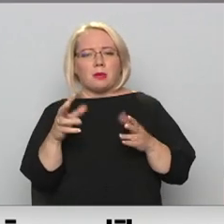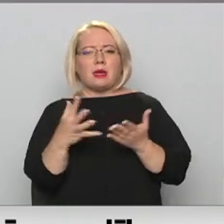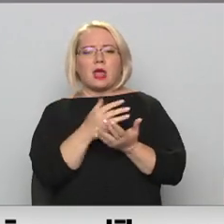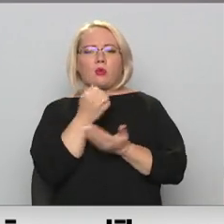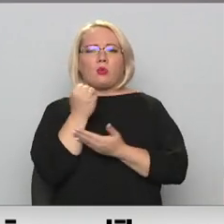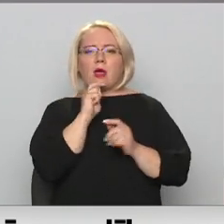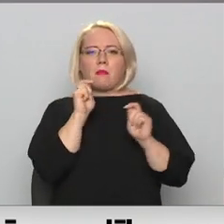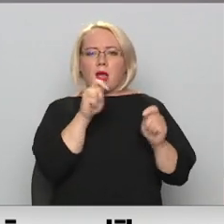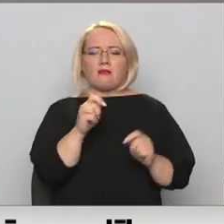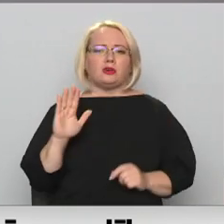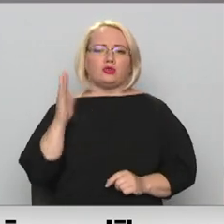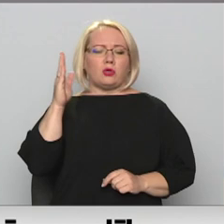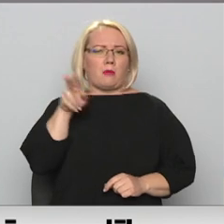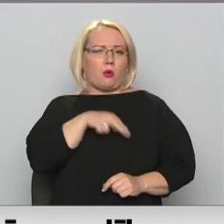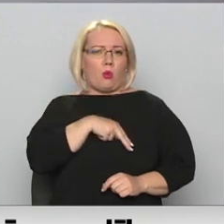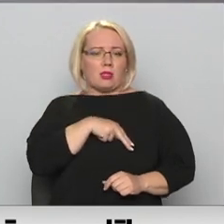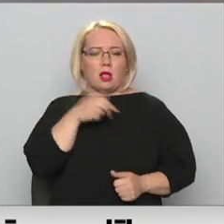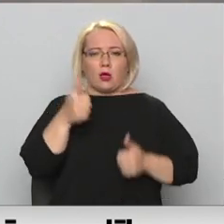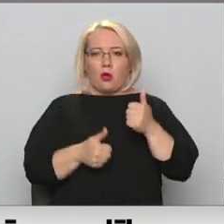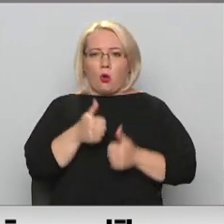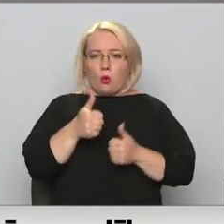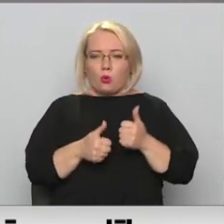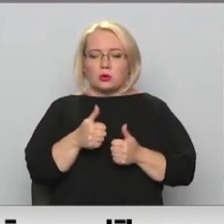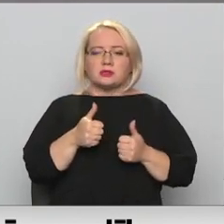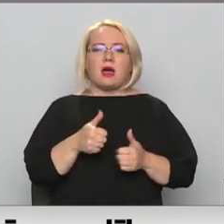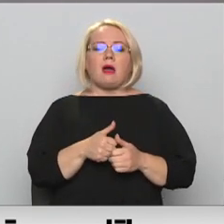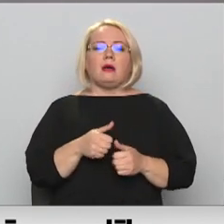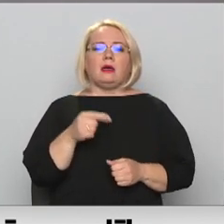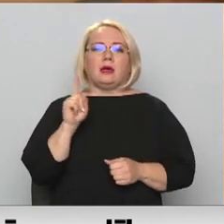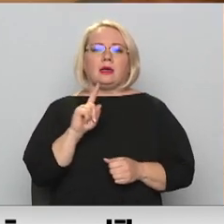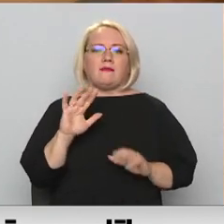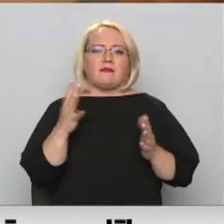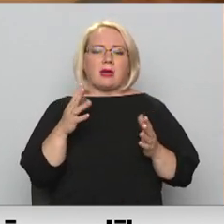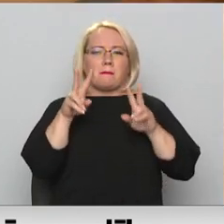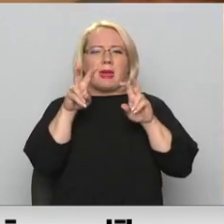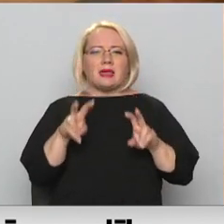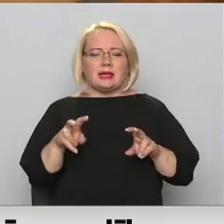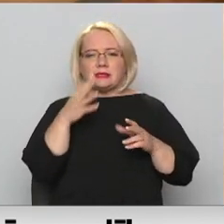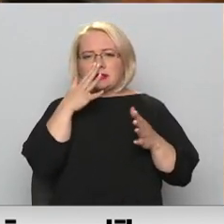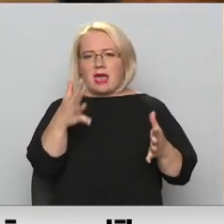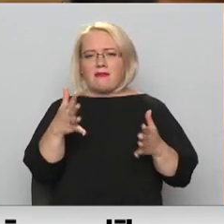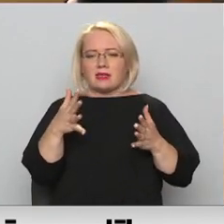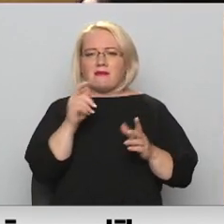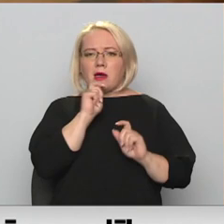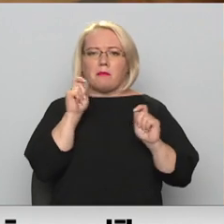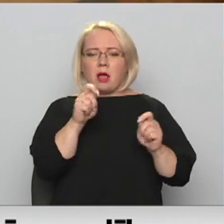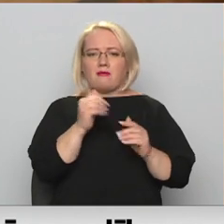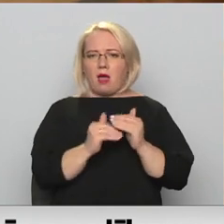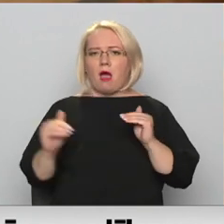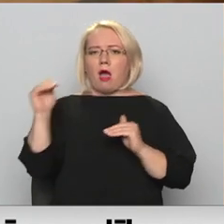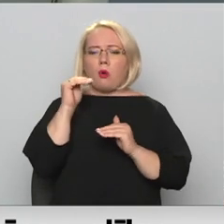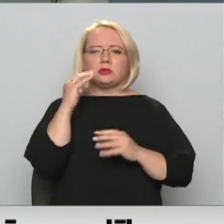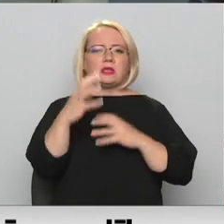balva sudraba godalga konkursā Esumer Research Effectiveness Award. Jeb pētniecības efektivitātes balva ir augsts